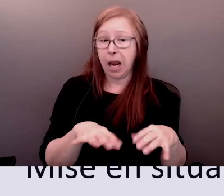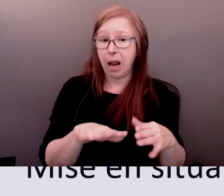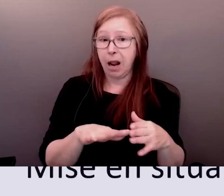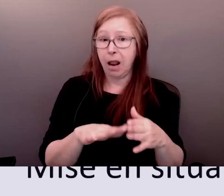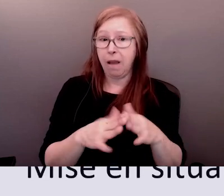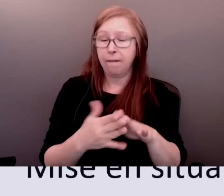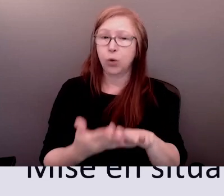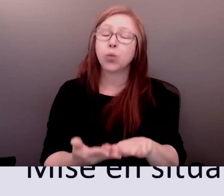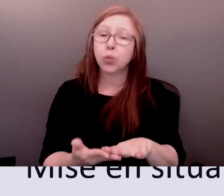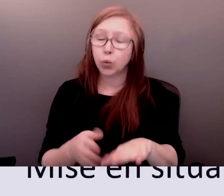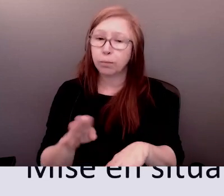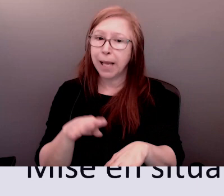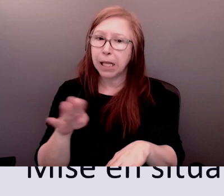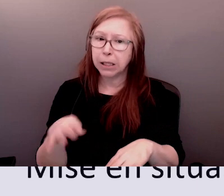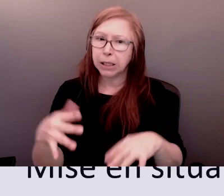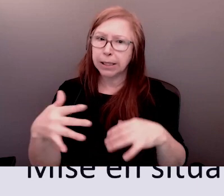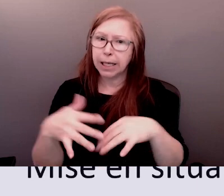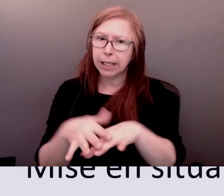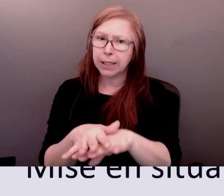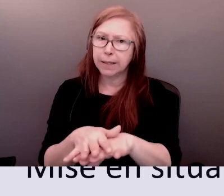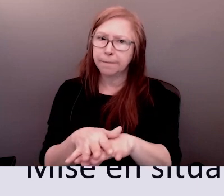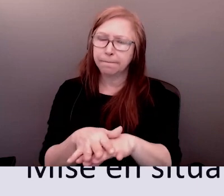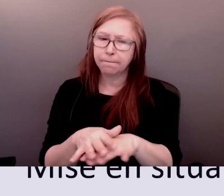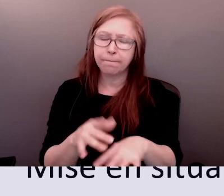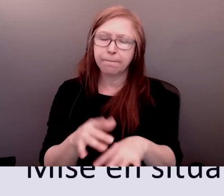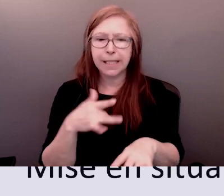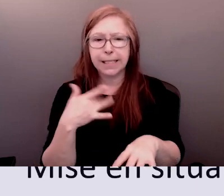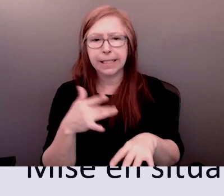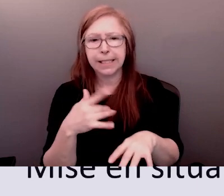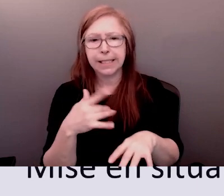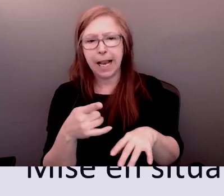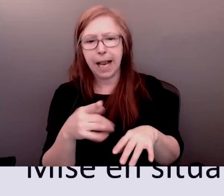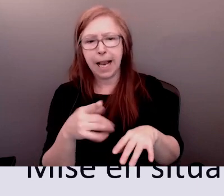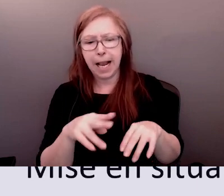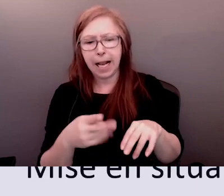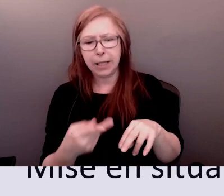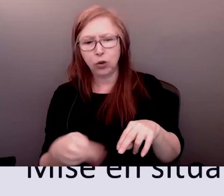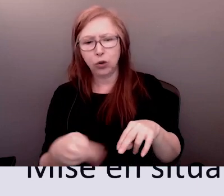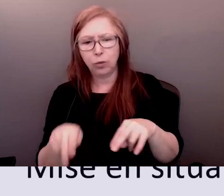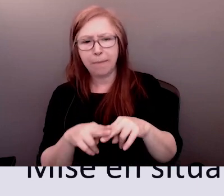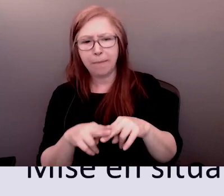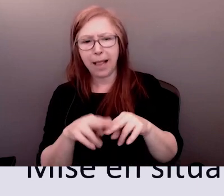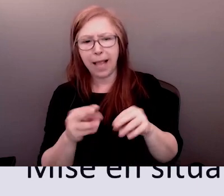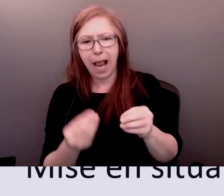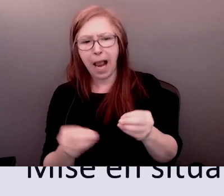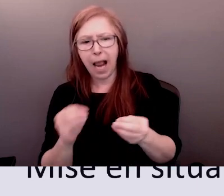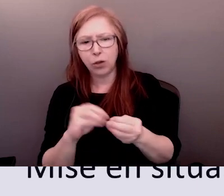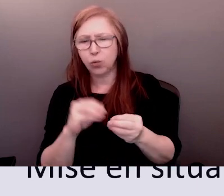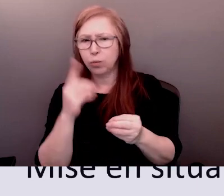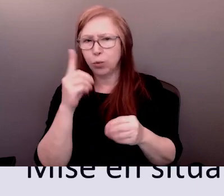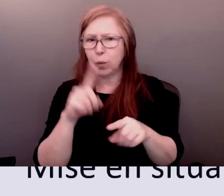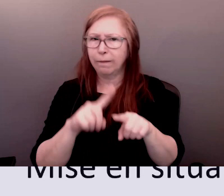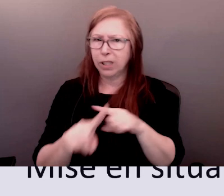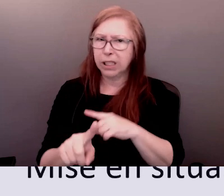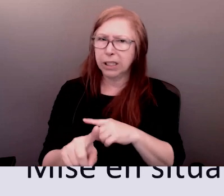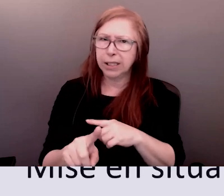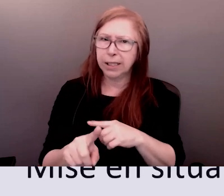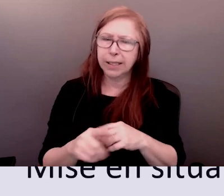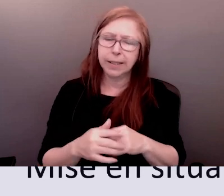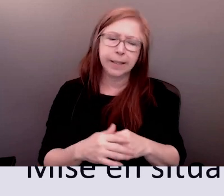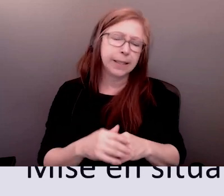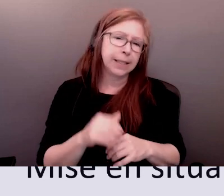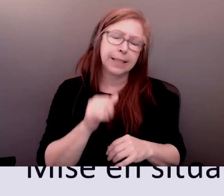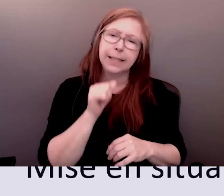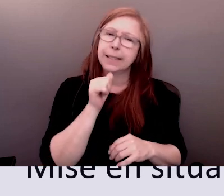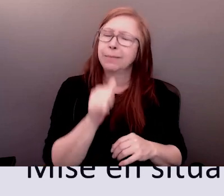vous pouvez imaginer différentes fins pour votre lieu de travail donc encore une fois est-ce que c'est une chose bonne ou mauvaise